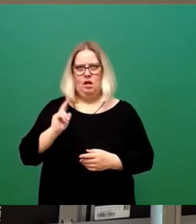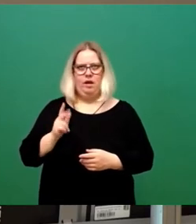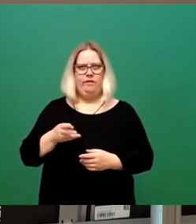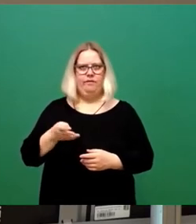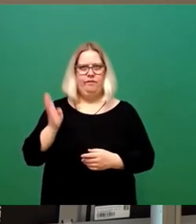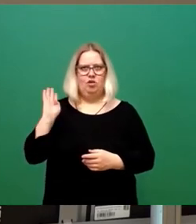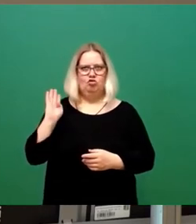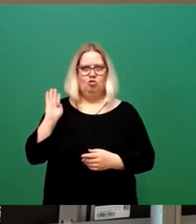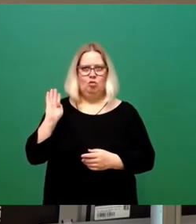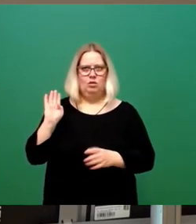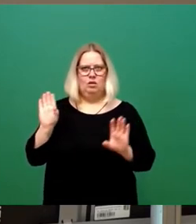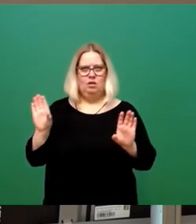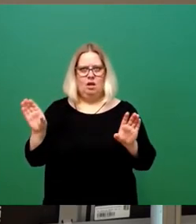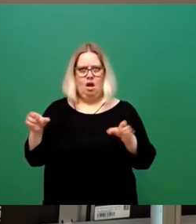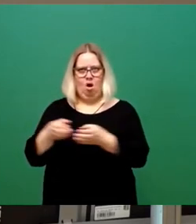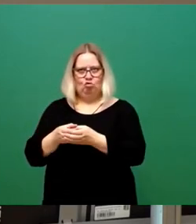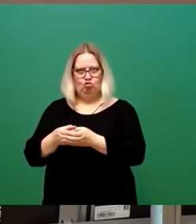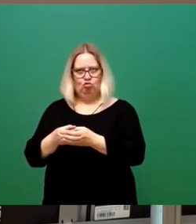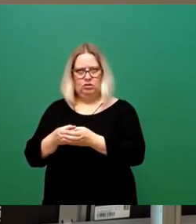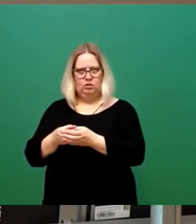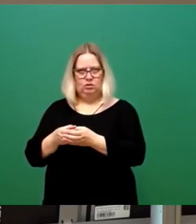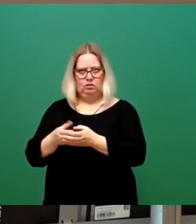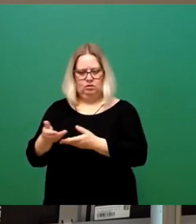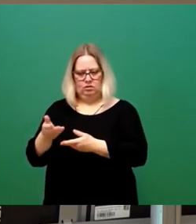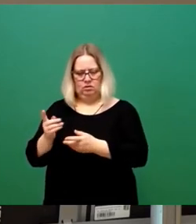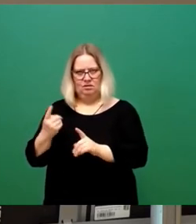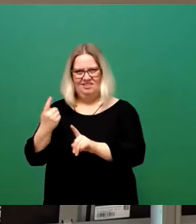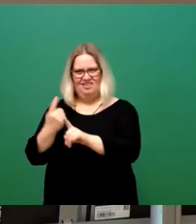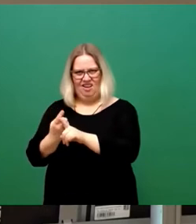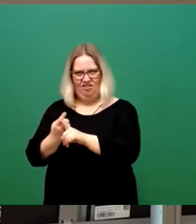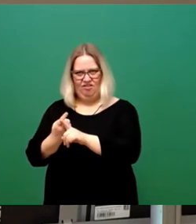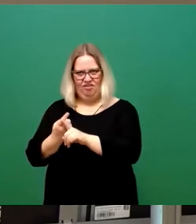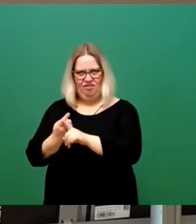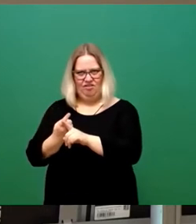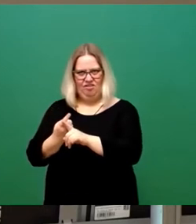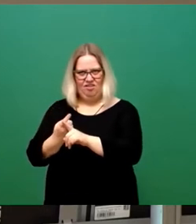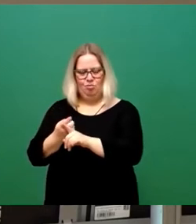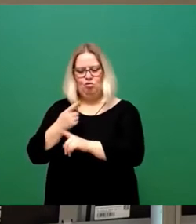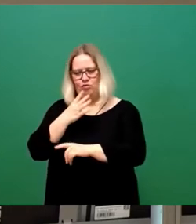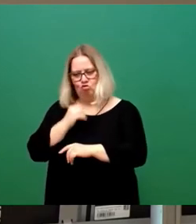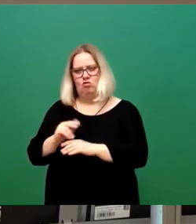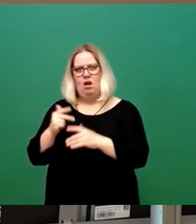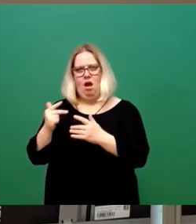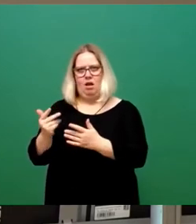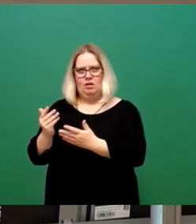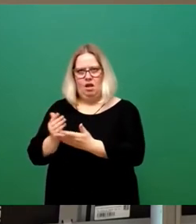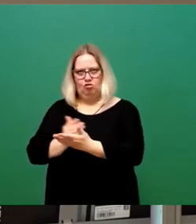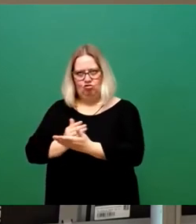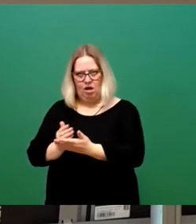Ausschuss getroffen, hat sich für Variante acht Bürgermeister entschieden, hat